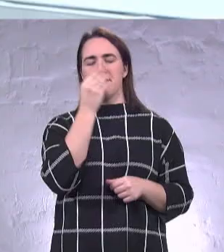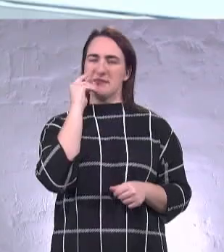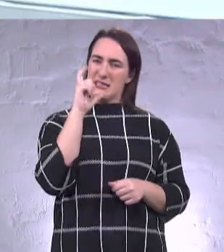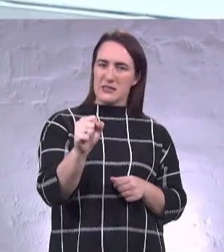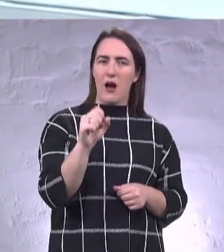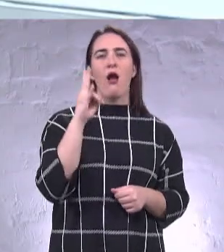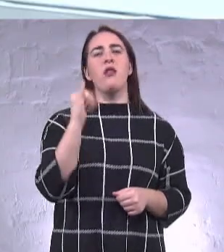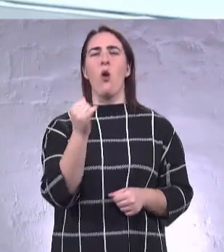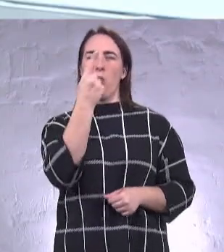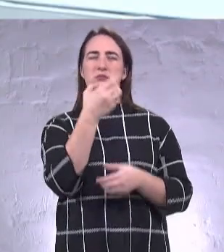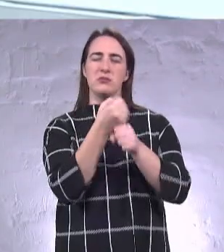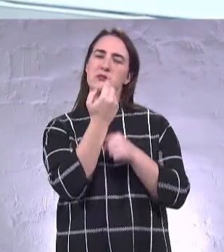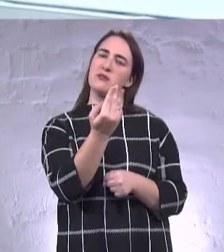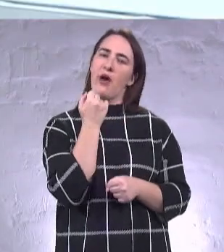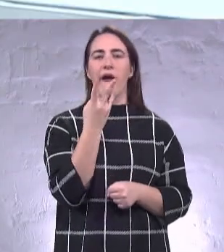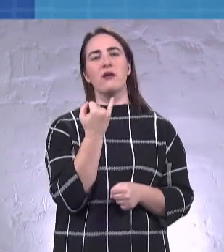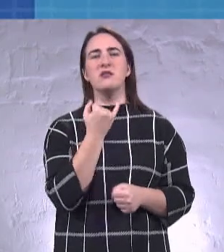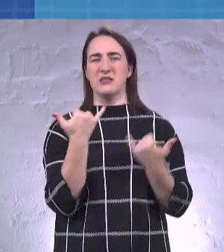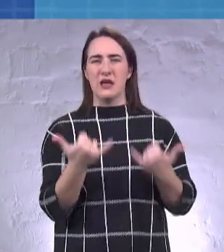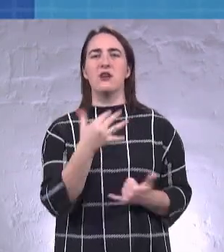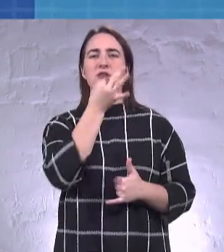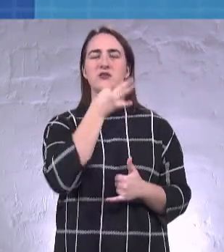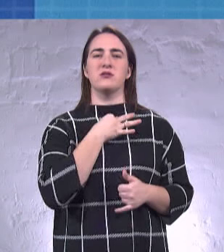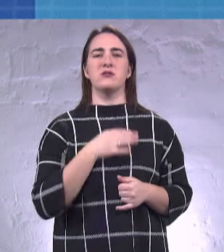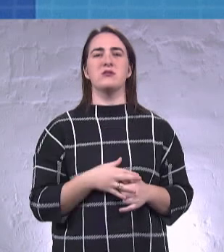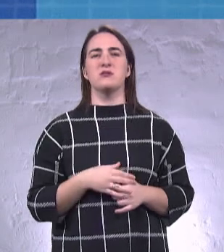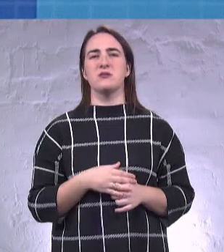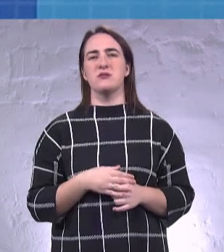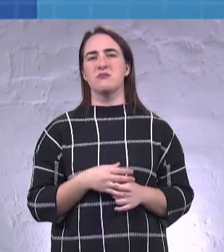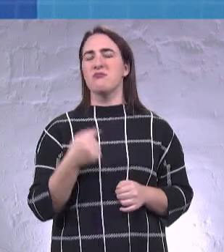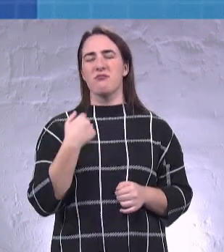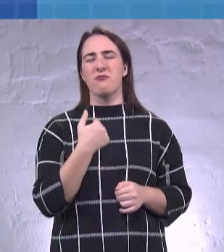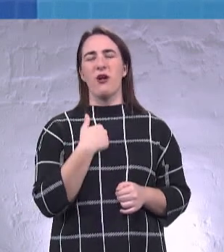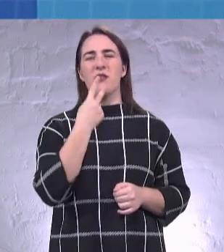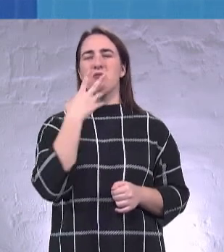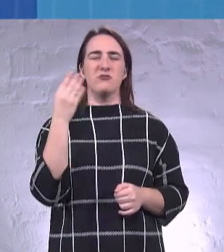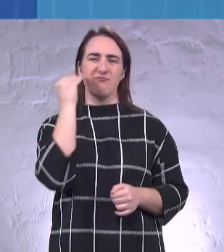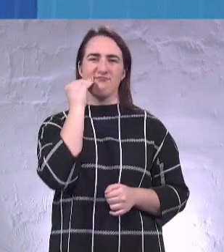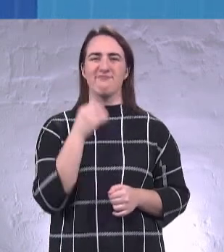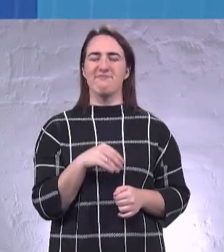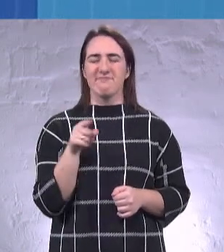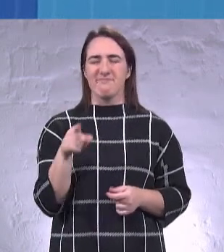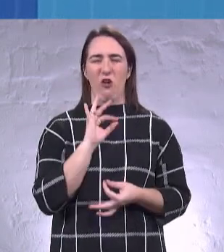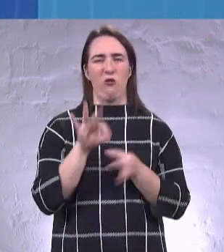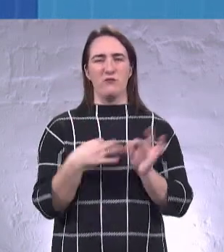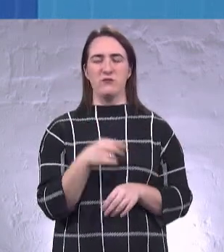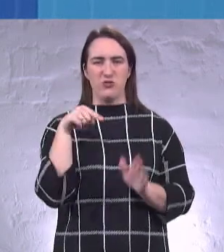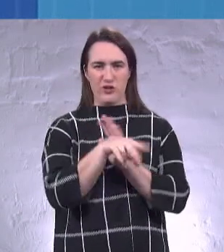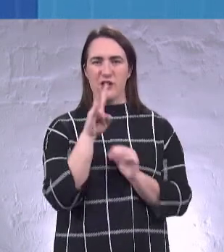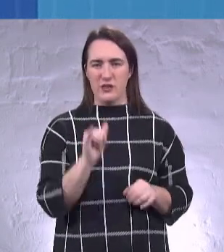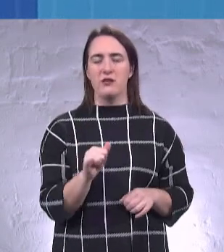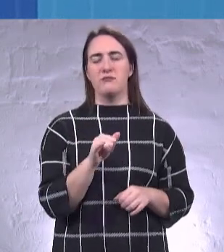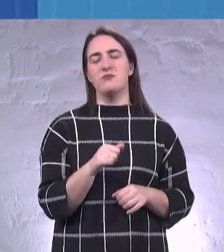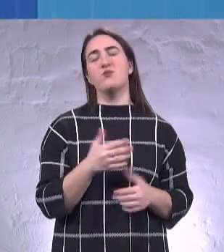Одним словом. Так чи ні зараз? Я не бачу доцільності в цьому. Тобто ні. Я не бачаю.